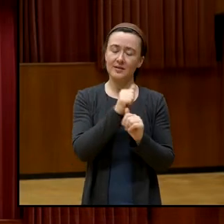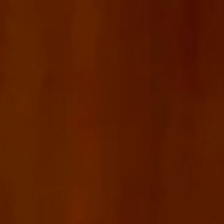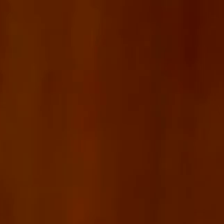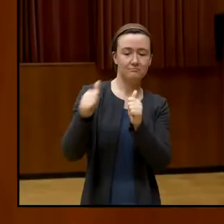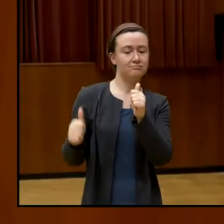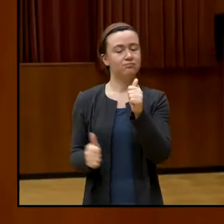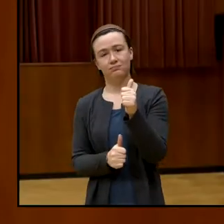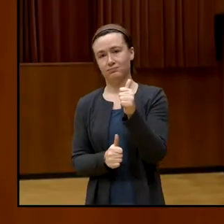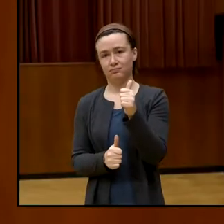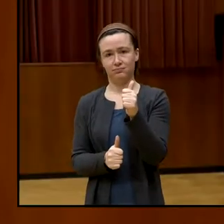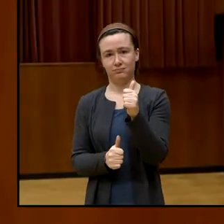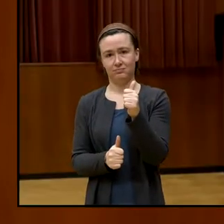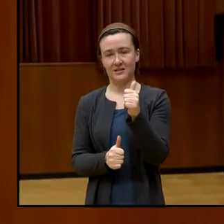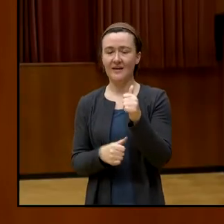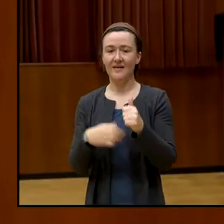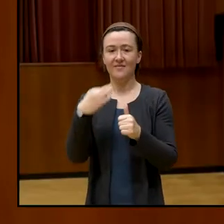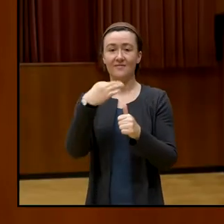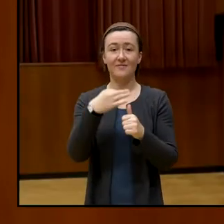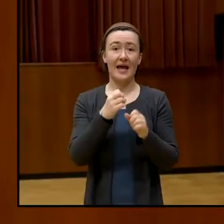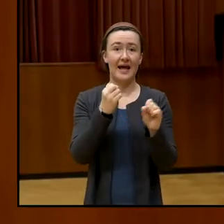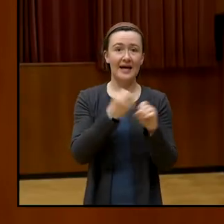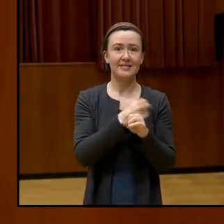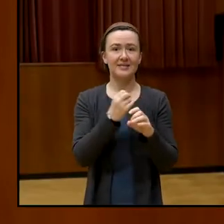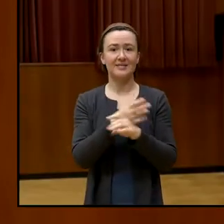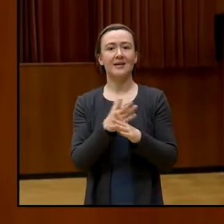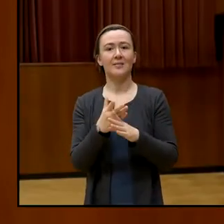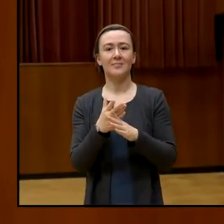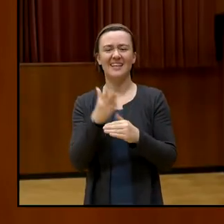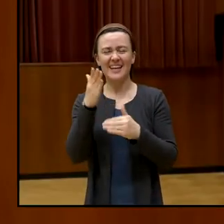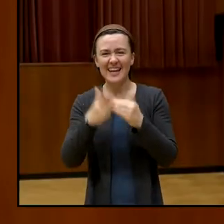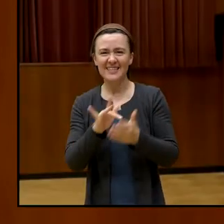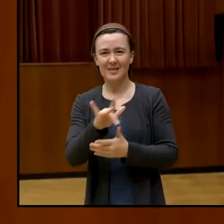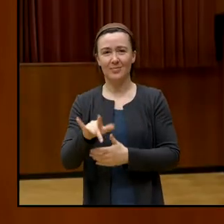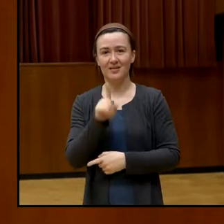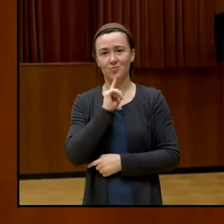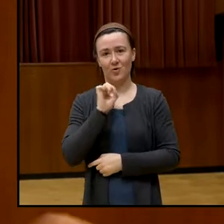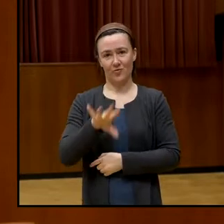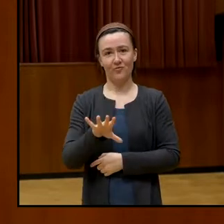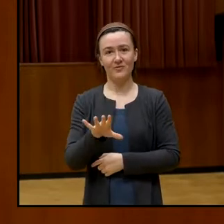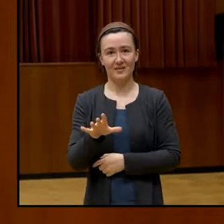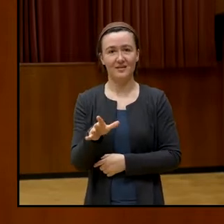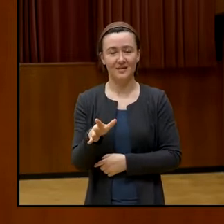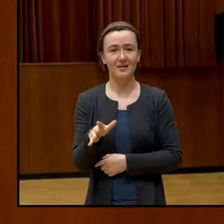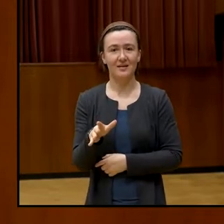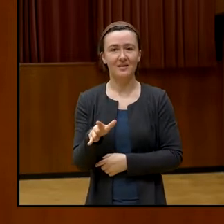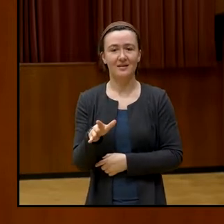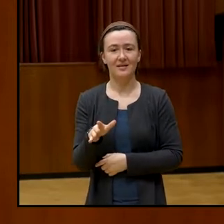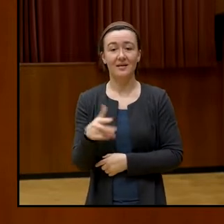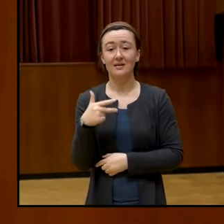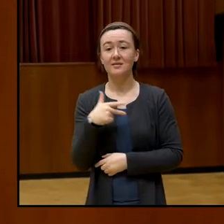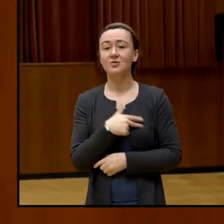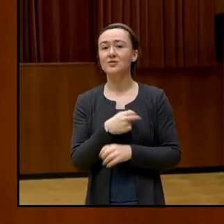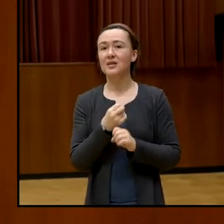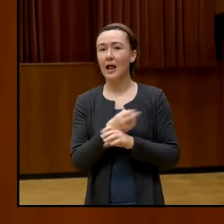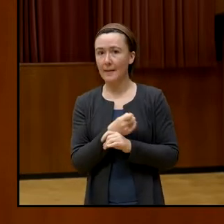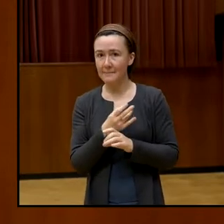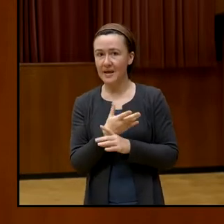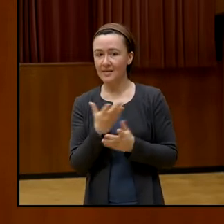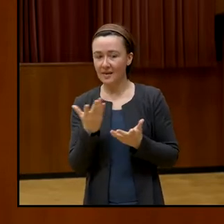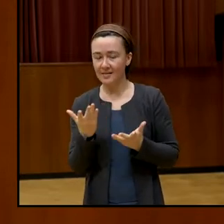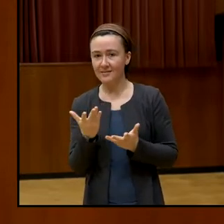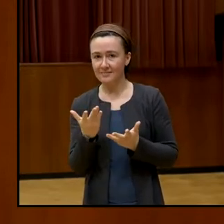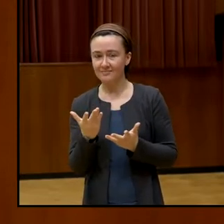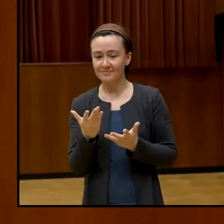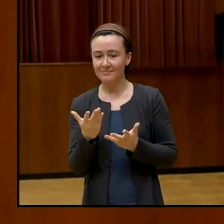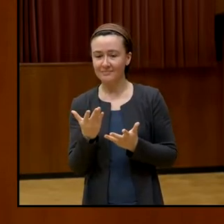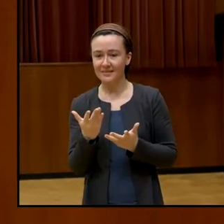mit den Einzelmedien mit 15 an letzter Stelle. Social Media hebelt ganz einfach